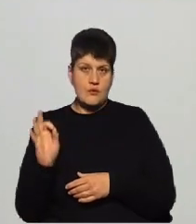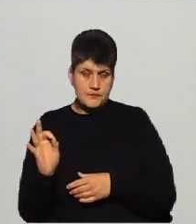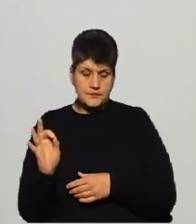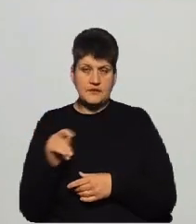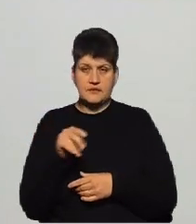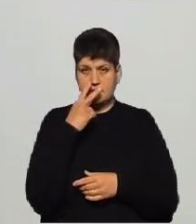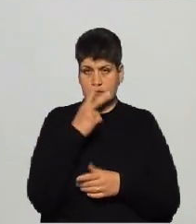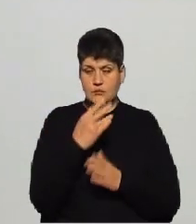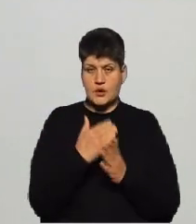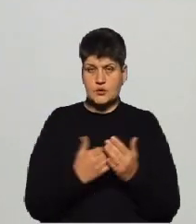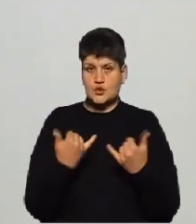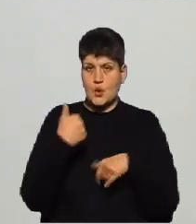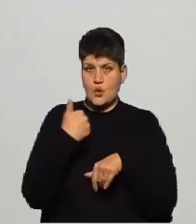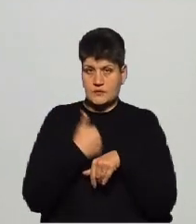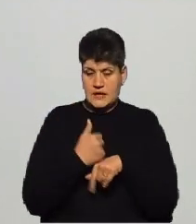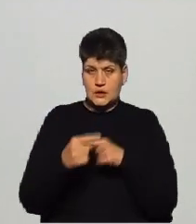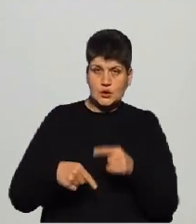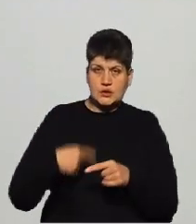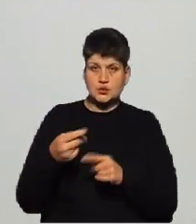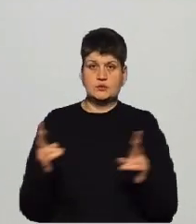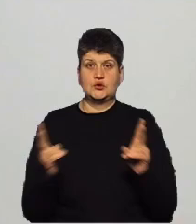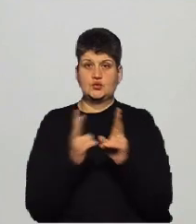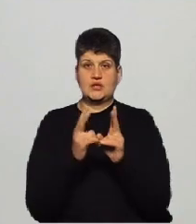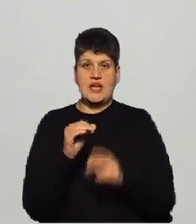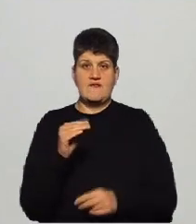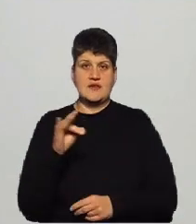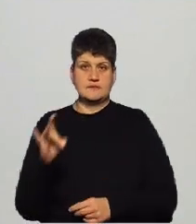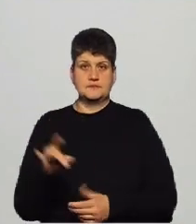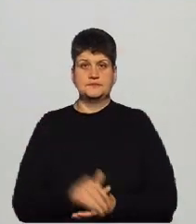«Сьогодні головне». До наступних зустрічей в ефірі. Дякую.